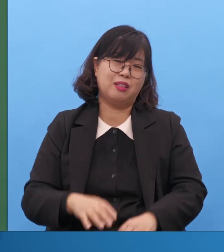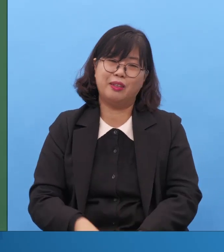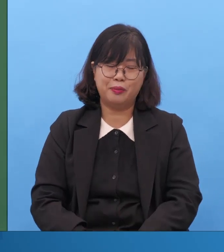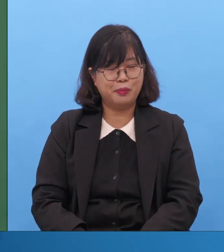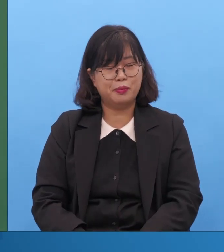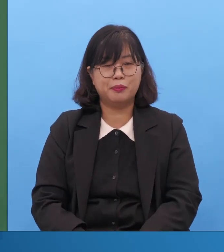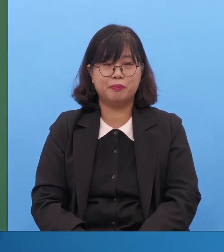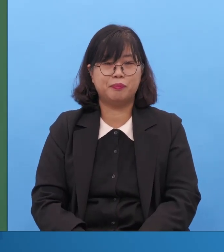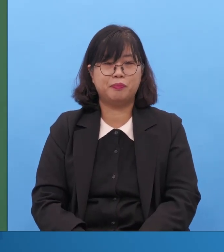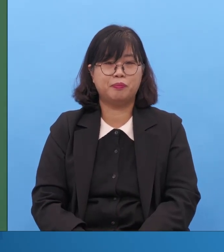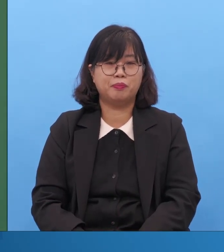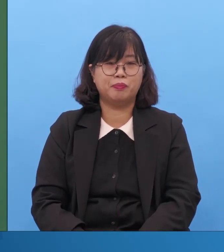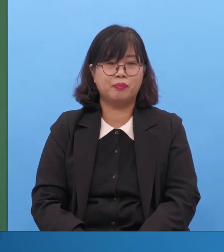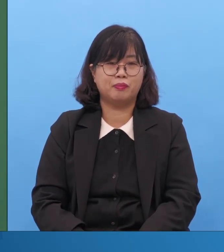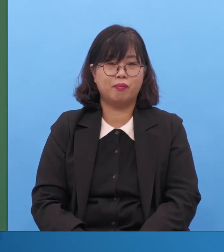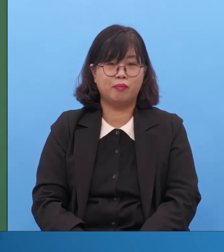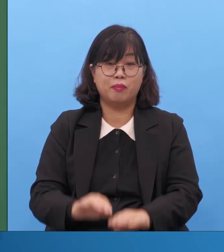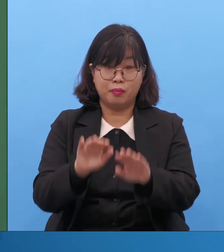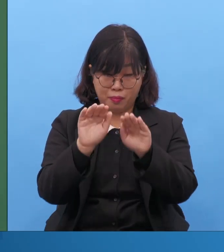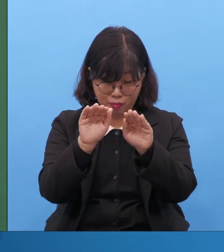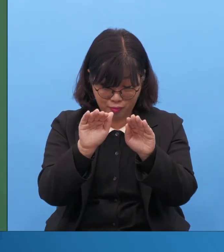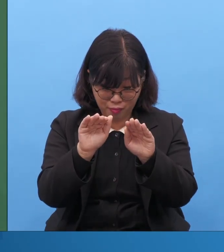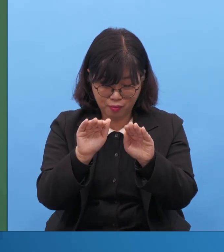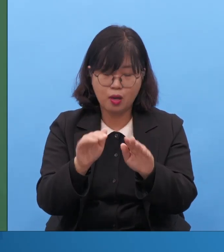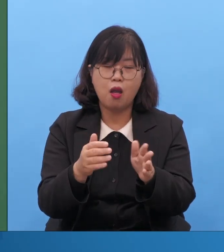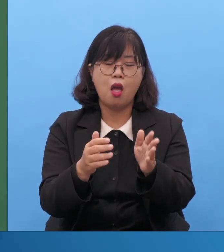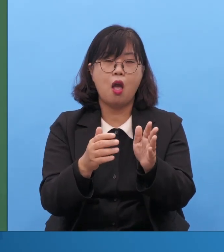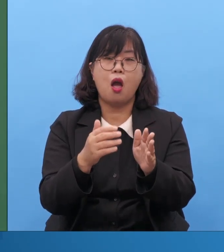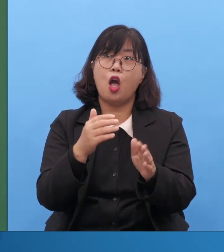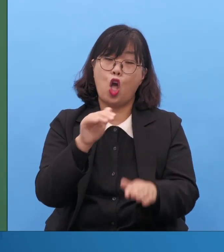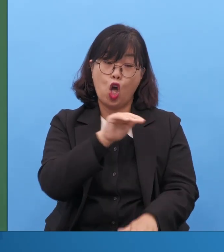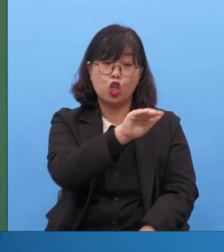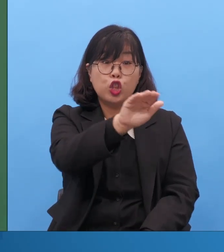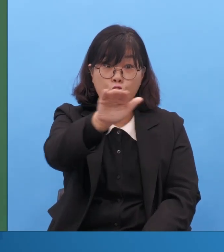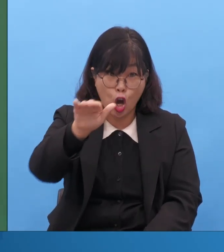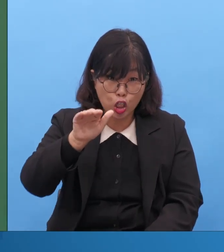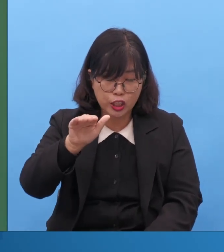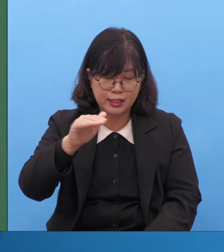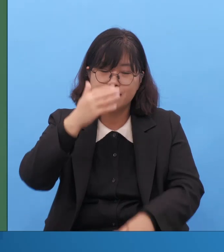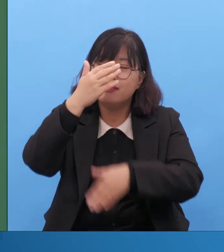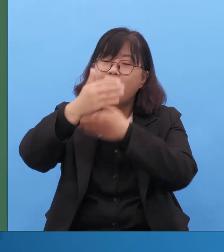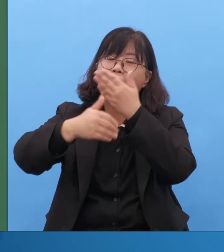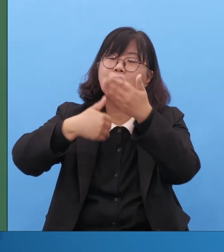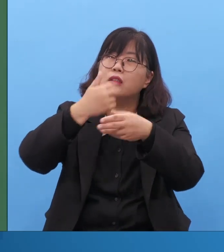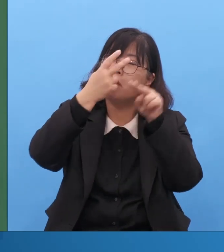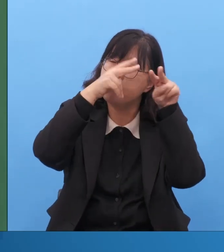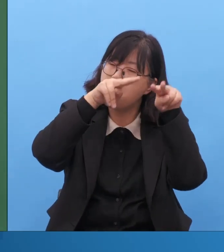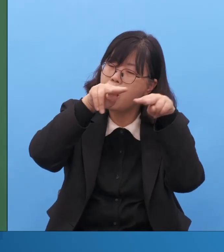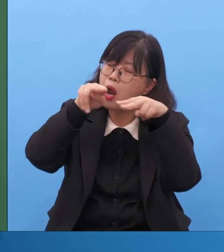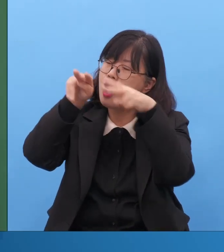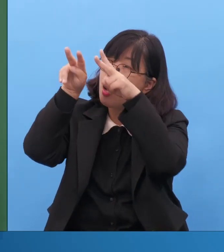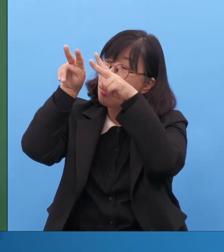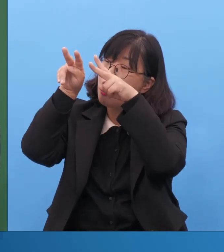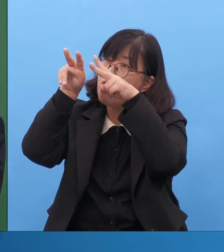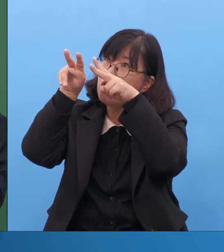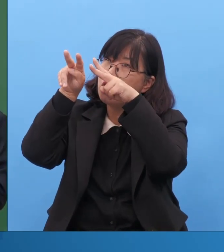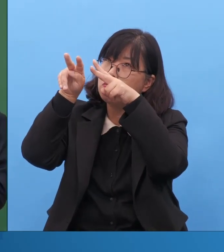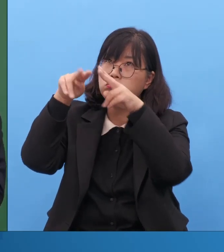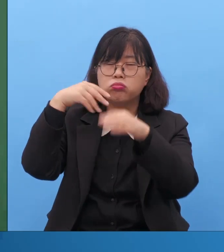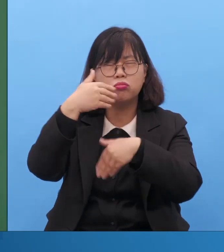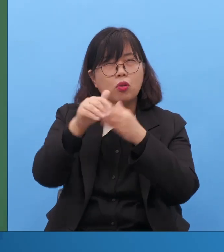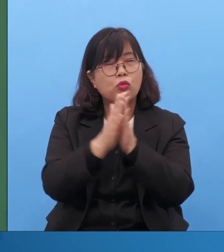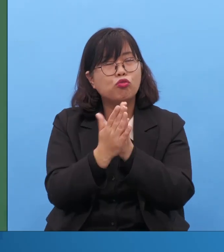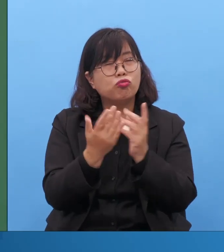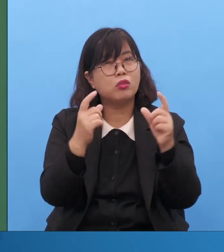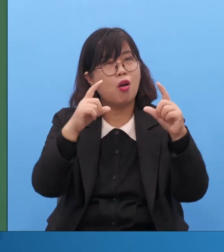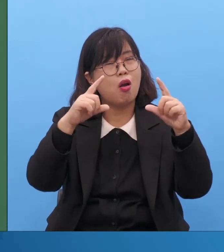요아를 팔아라 무슨 말입니까? 아니 바람이 미고 있는데 이거 하지 마라 이 말이에요 그렇죠